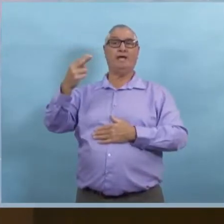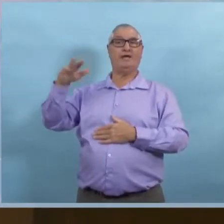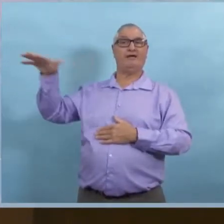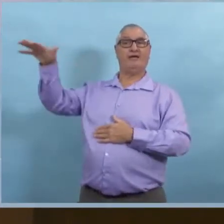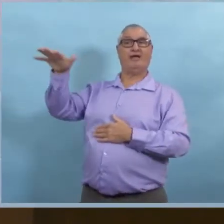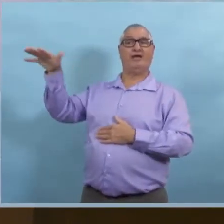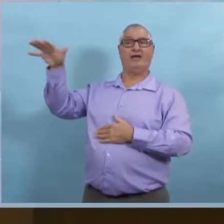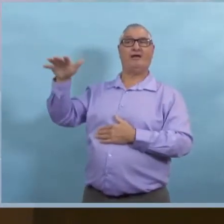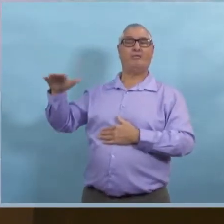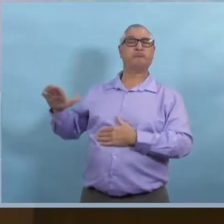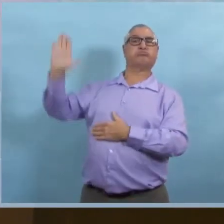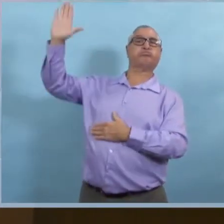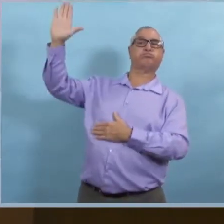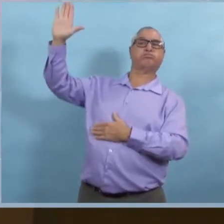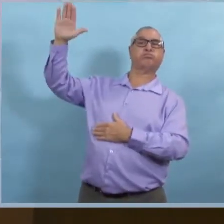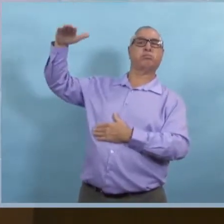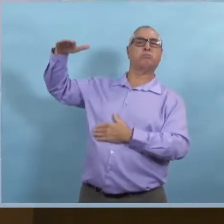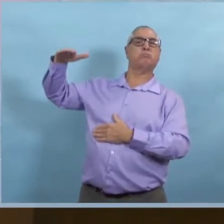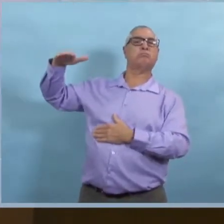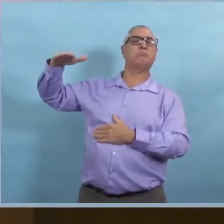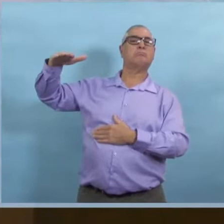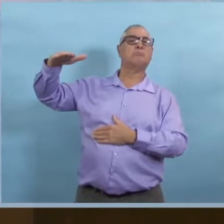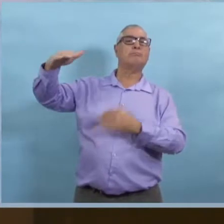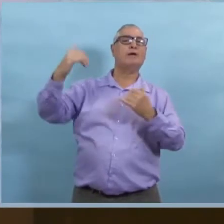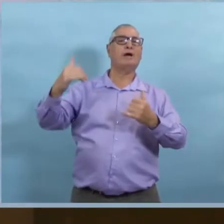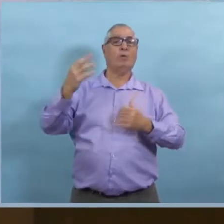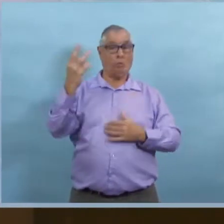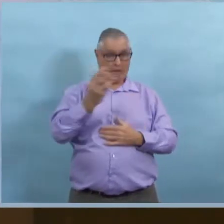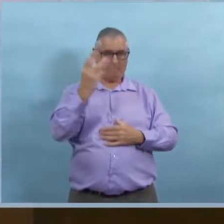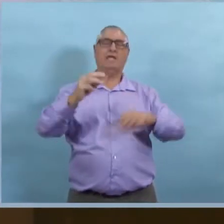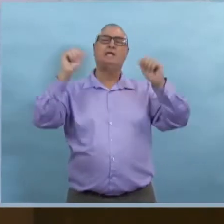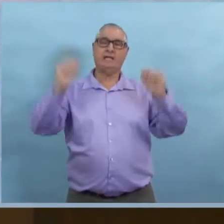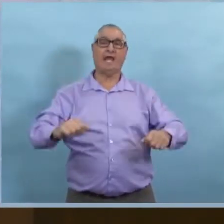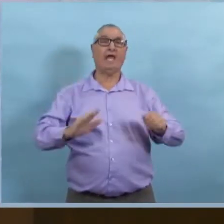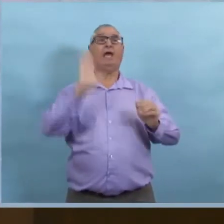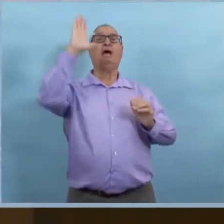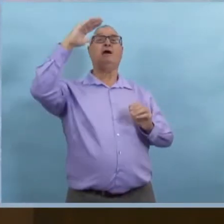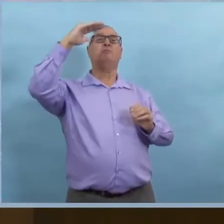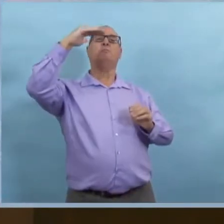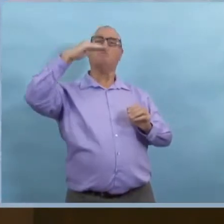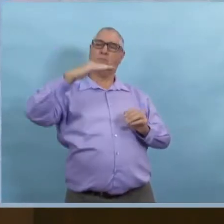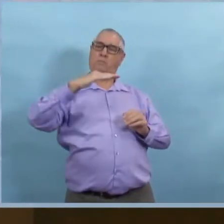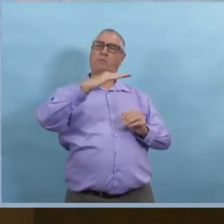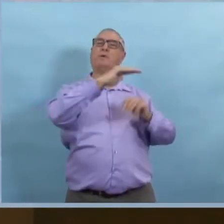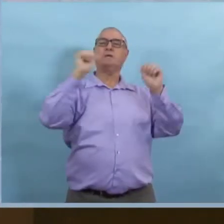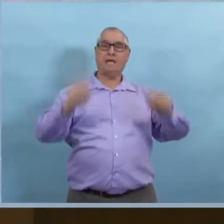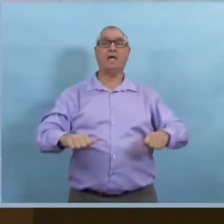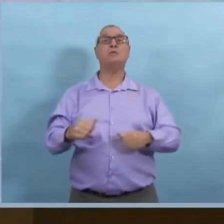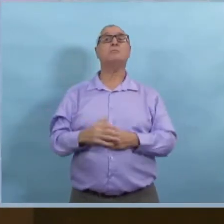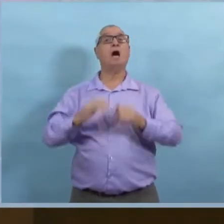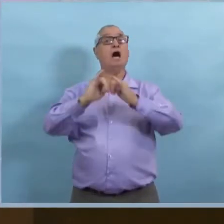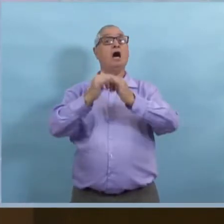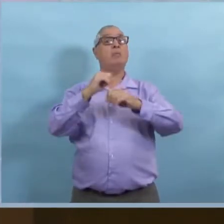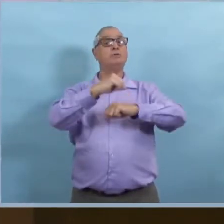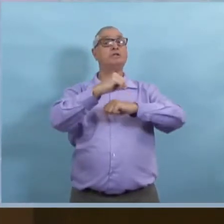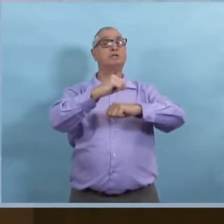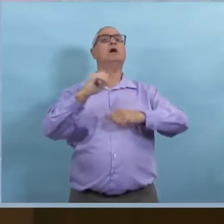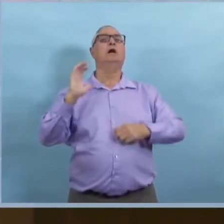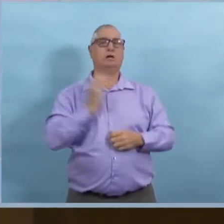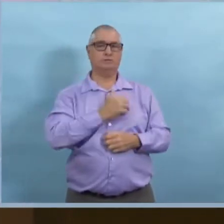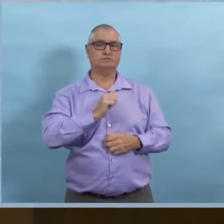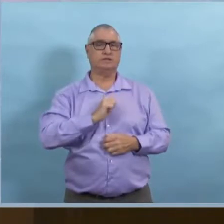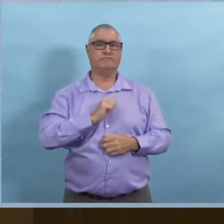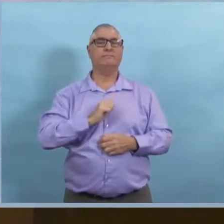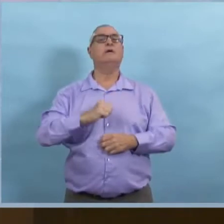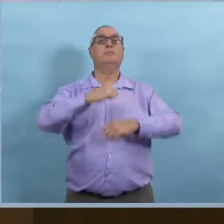changement assez rapidement si tout le monde reprend le contrôle et recommence à respecter les précautions de base. C'est la